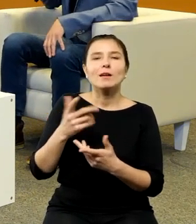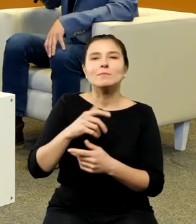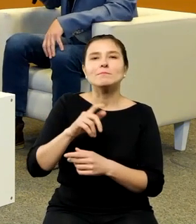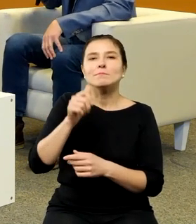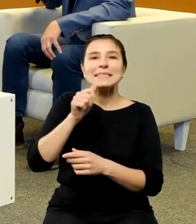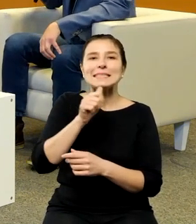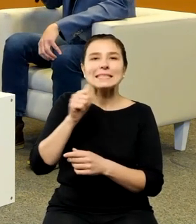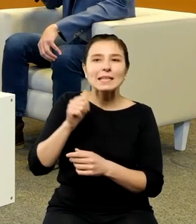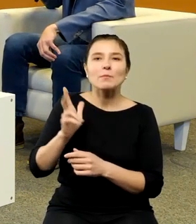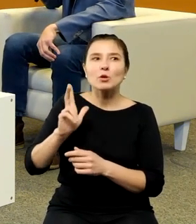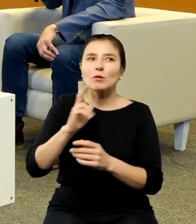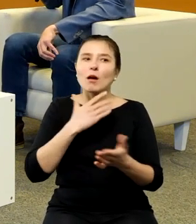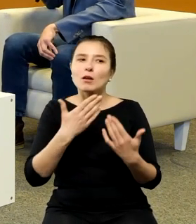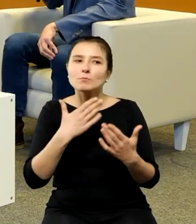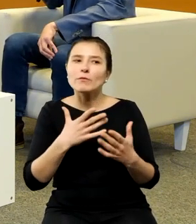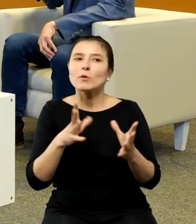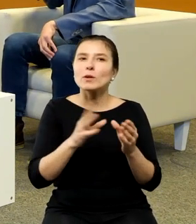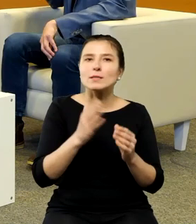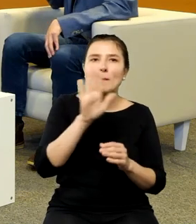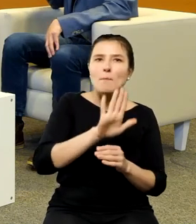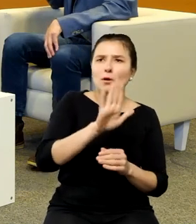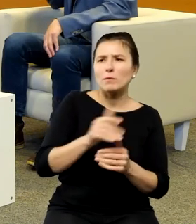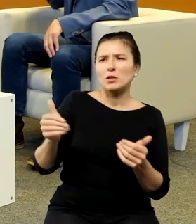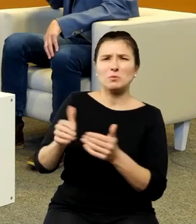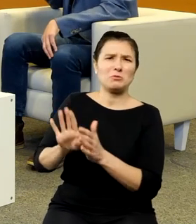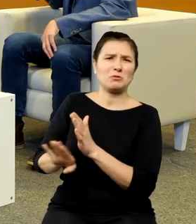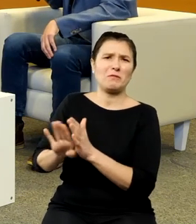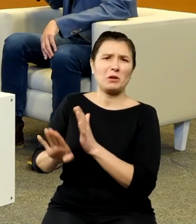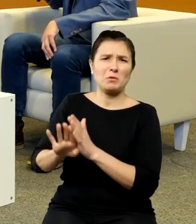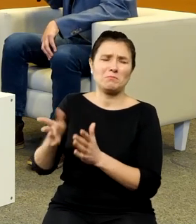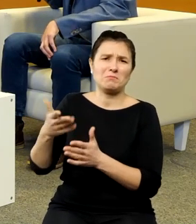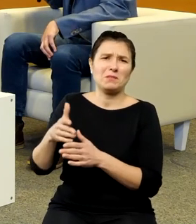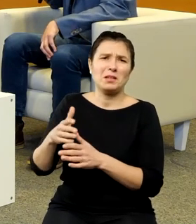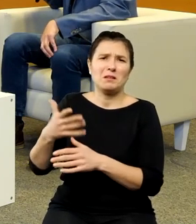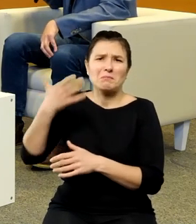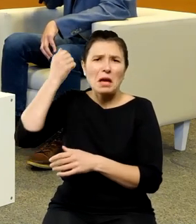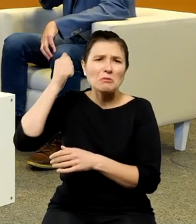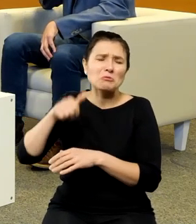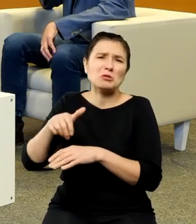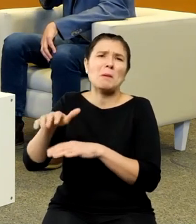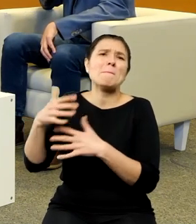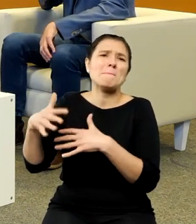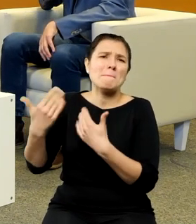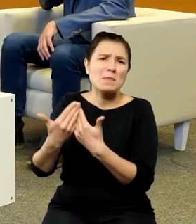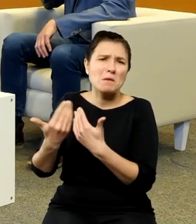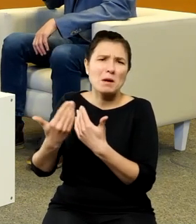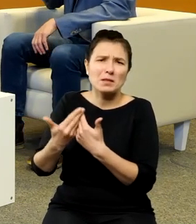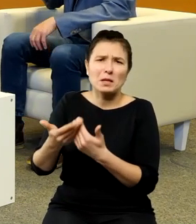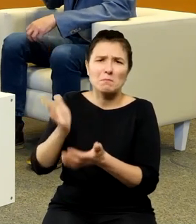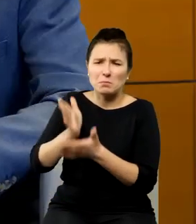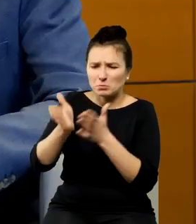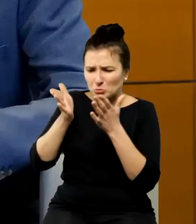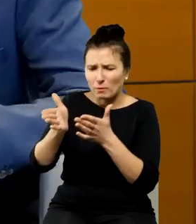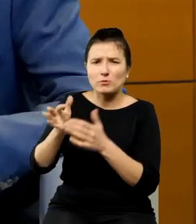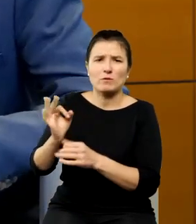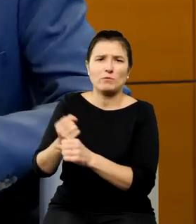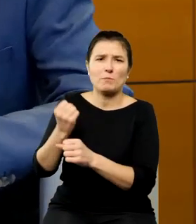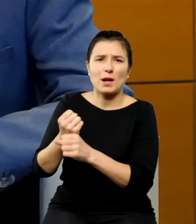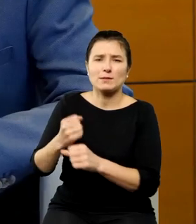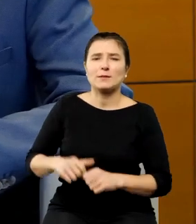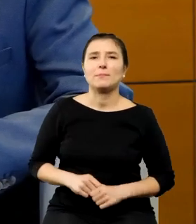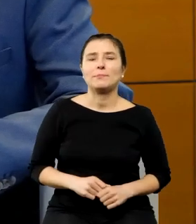matematycznym chłodnym i przyziemnym czy był jakąś postacią która nas powinna interesować ze względu na swoje dzieła